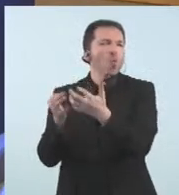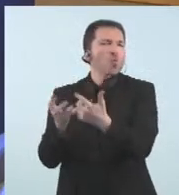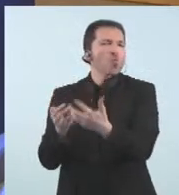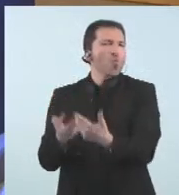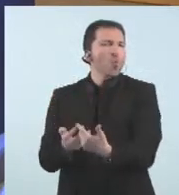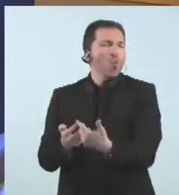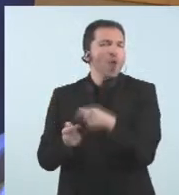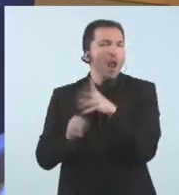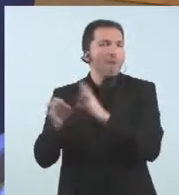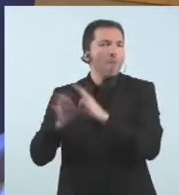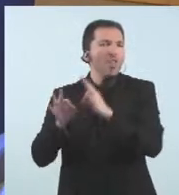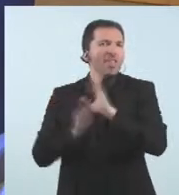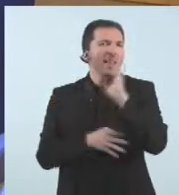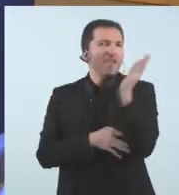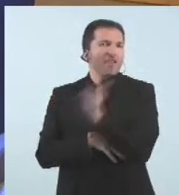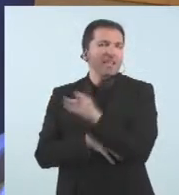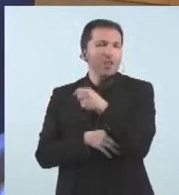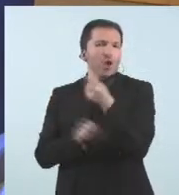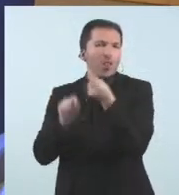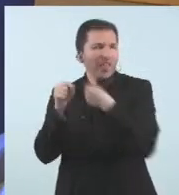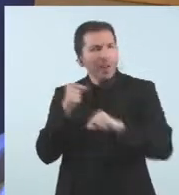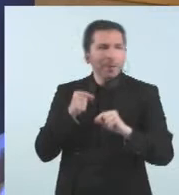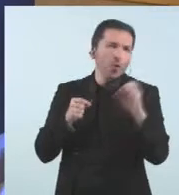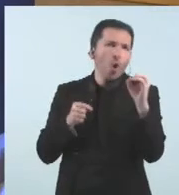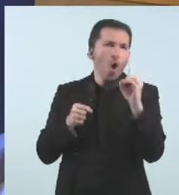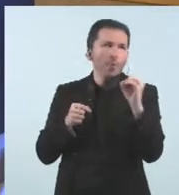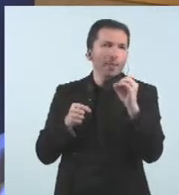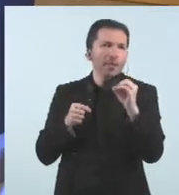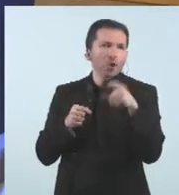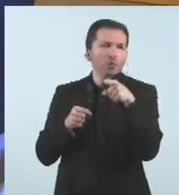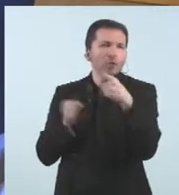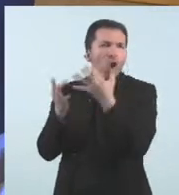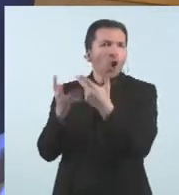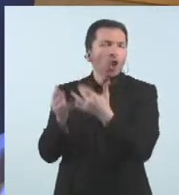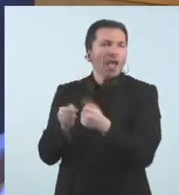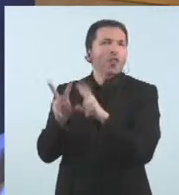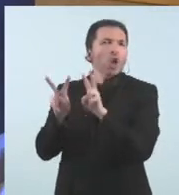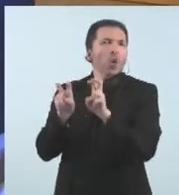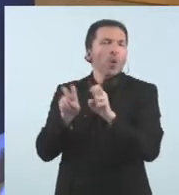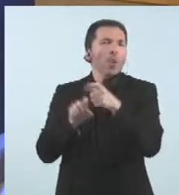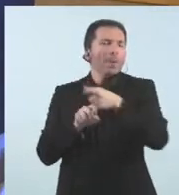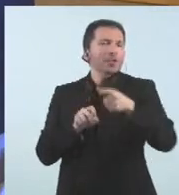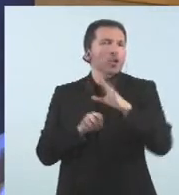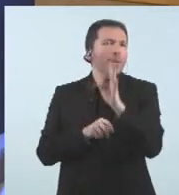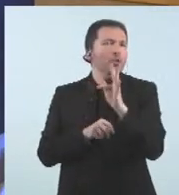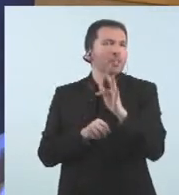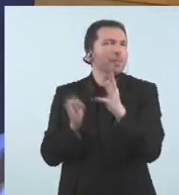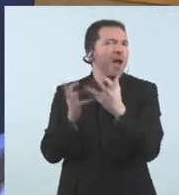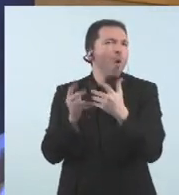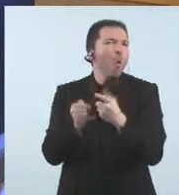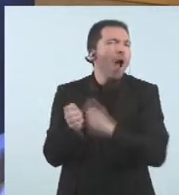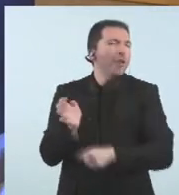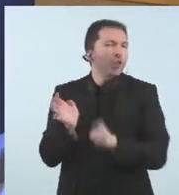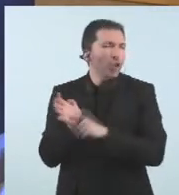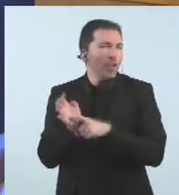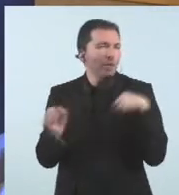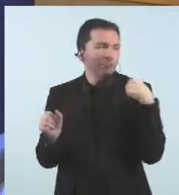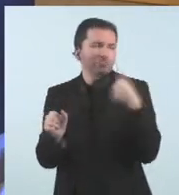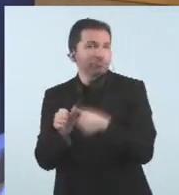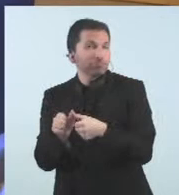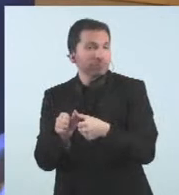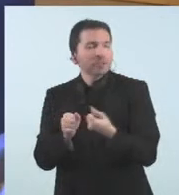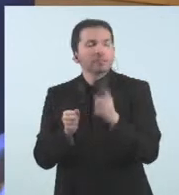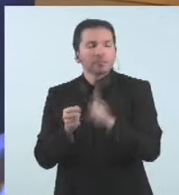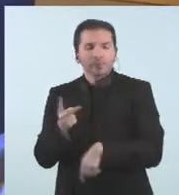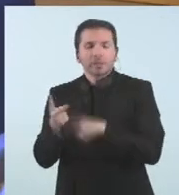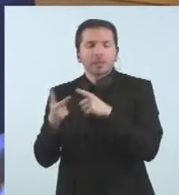'afectació d'Òmicron tenint en compte els nous contagis aquí al país i també preguntar-li pel que fa a la